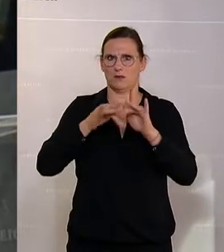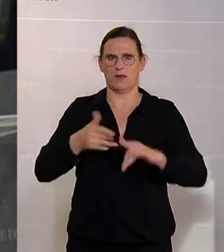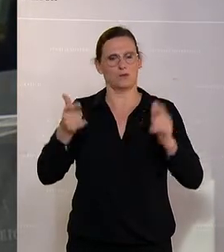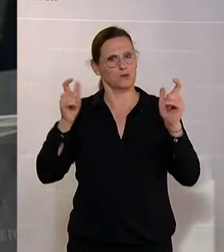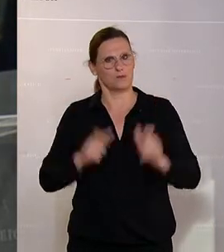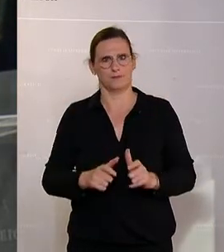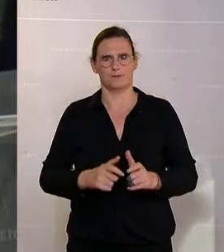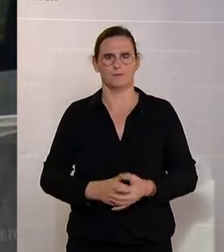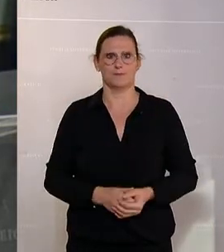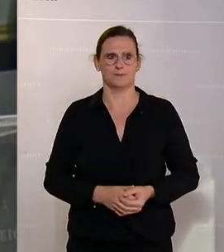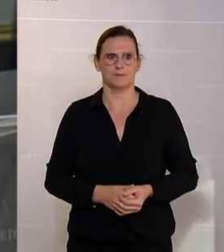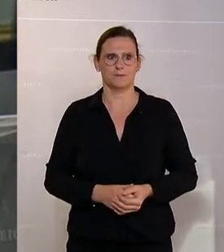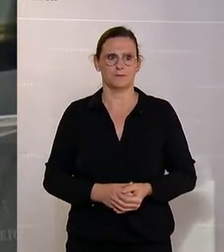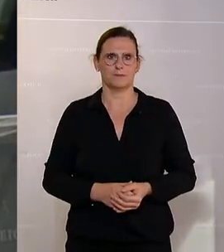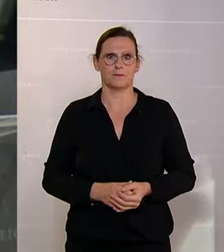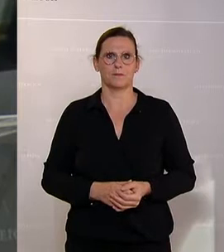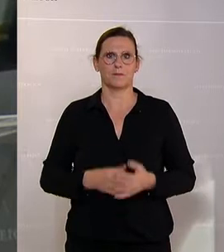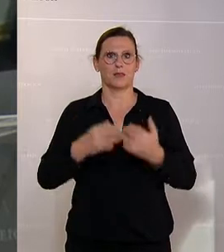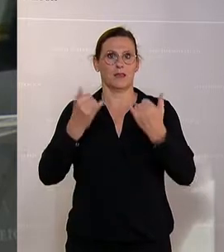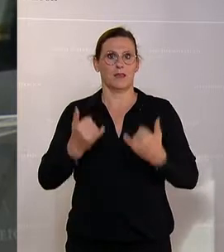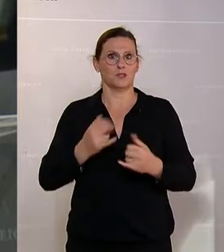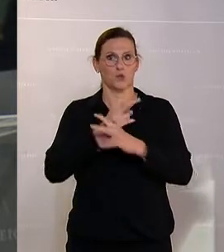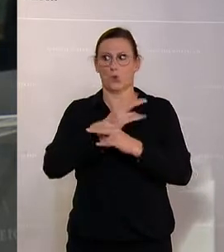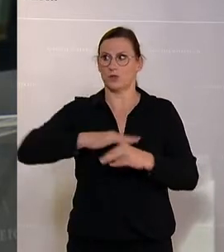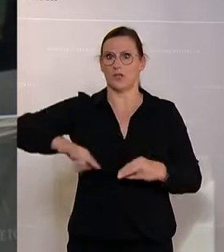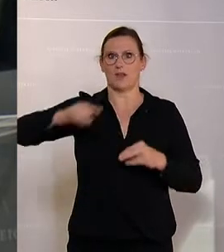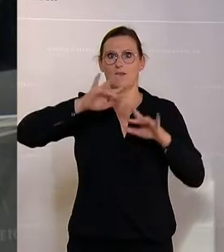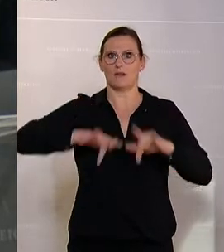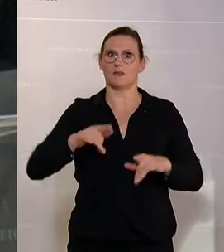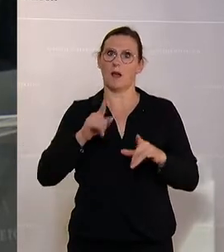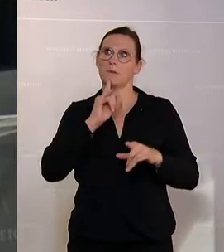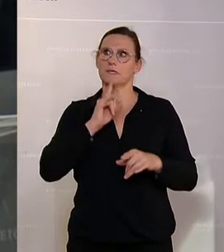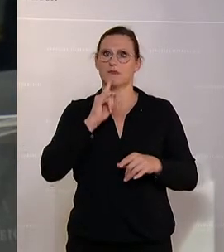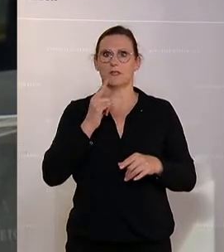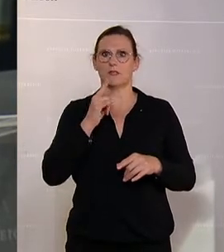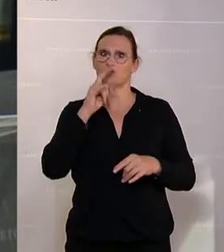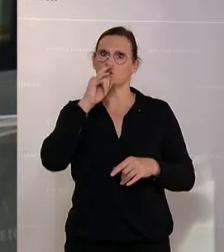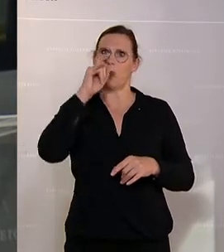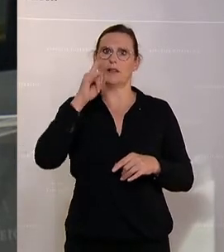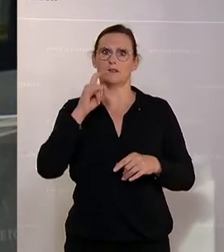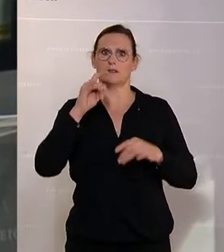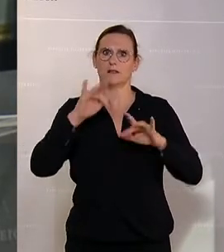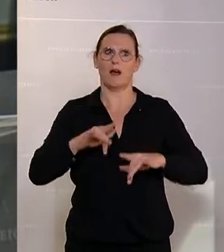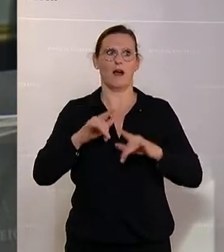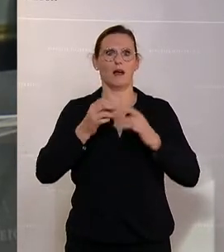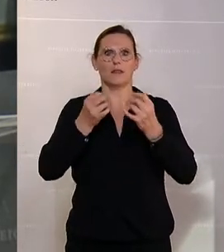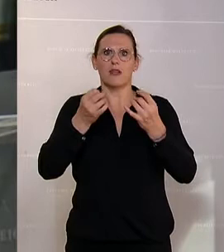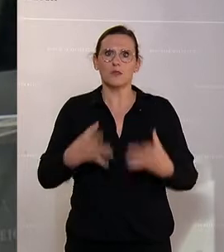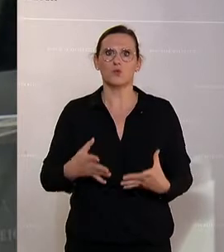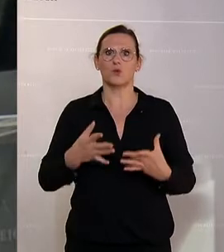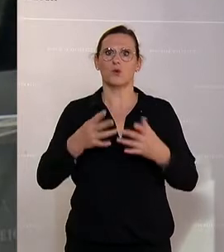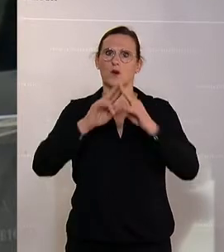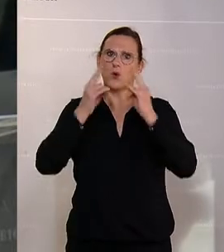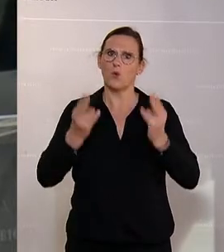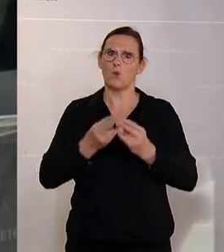Zusammenfassend kann man sagen, wir in Österreich sind zu Recht stolz auf unsere einzigartige Natur und auf unsere saubere